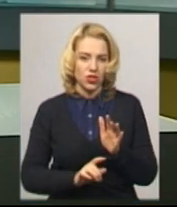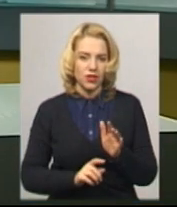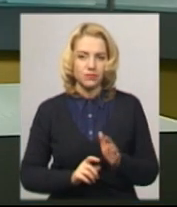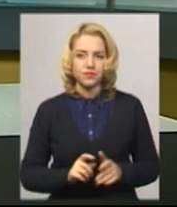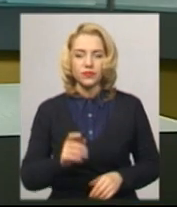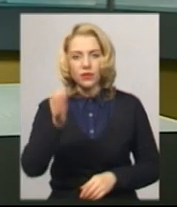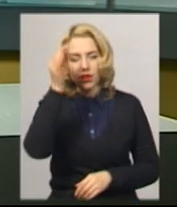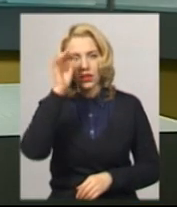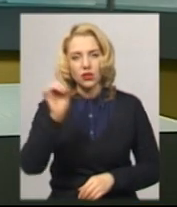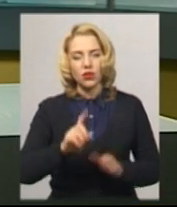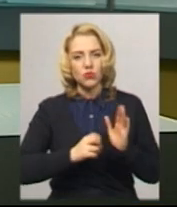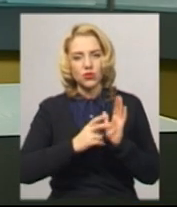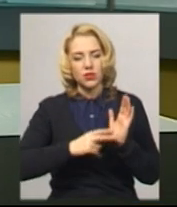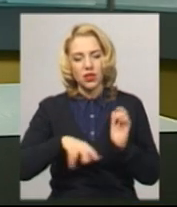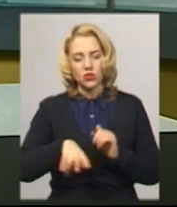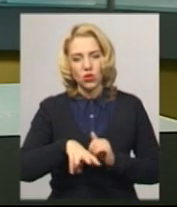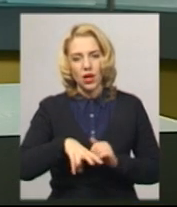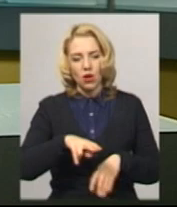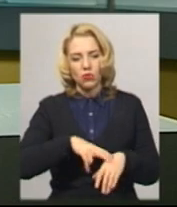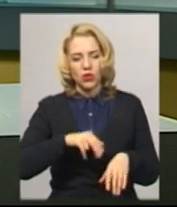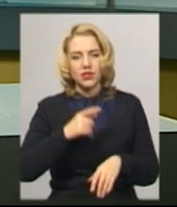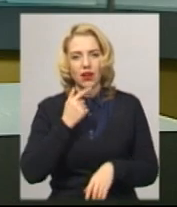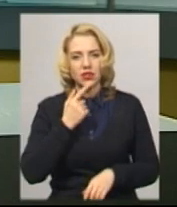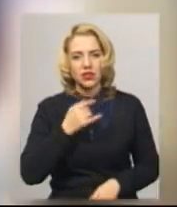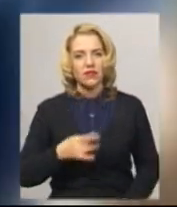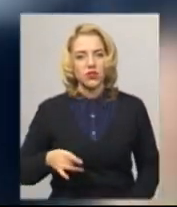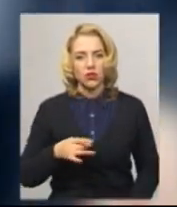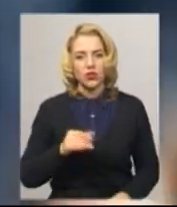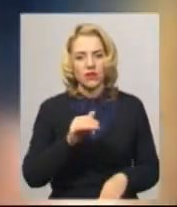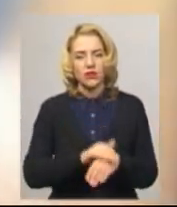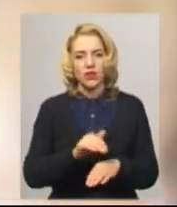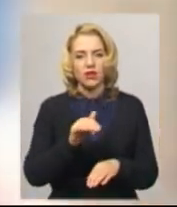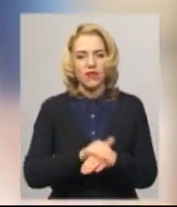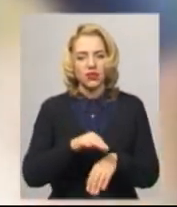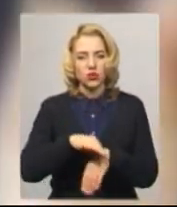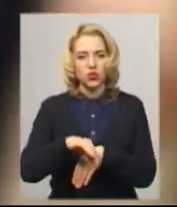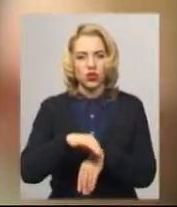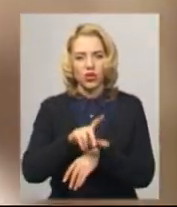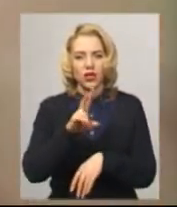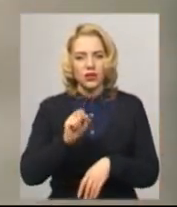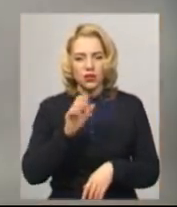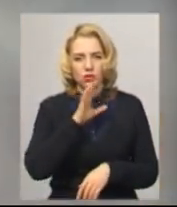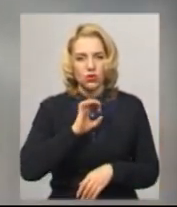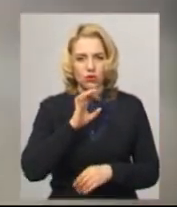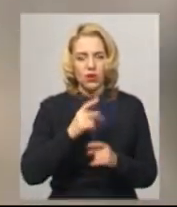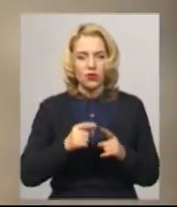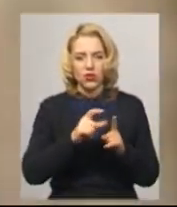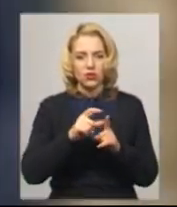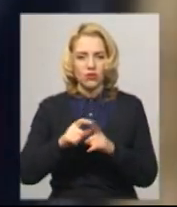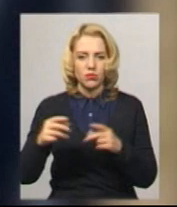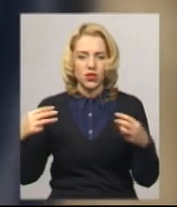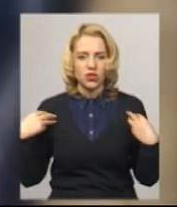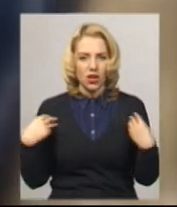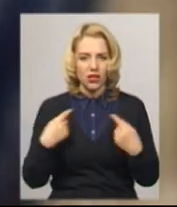Нагадаємо, 17 листопада поліція Красилівського району зафіксувала факт знущання над собакою. За словами начальниці